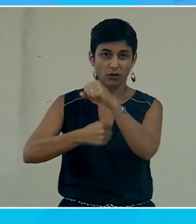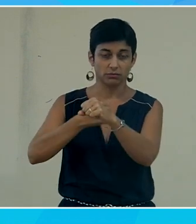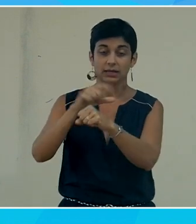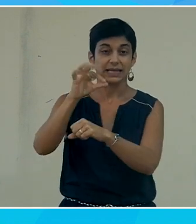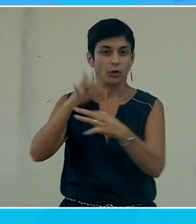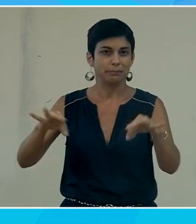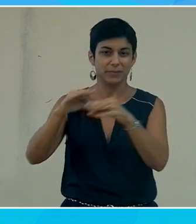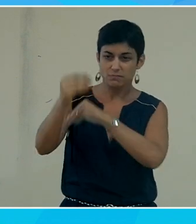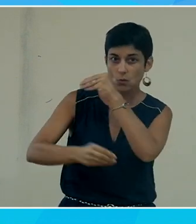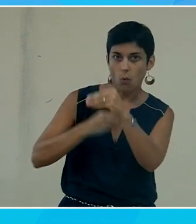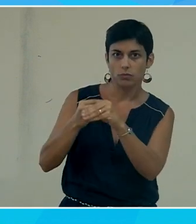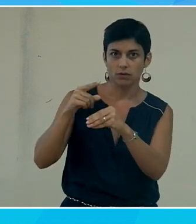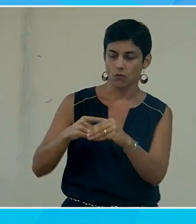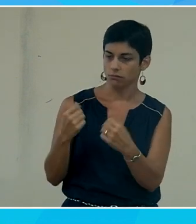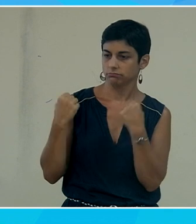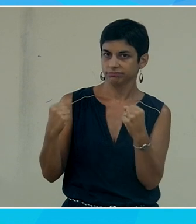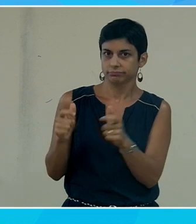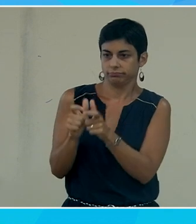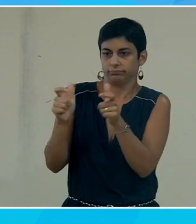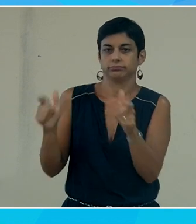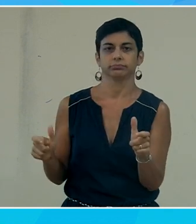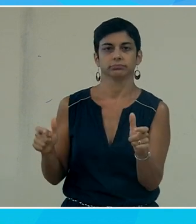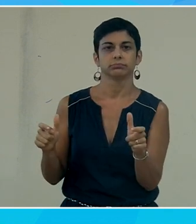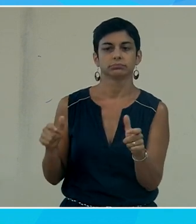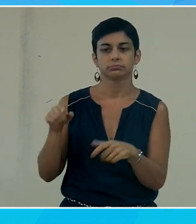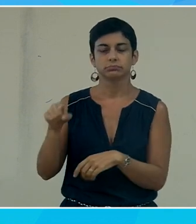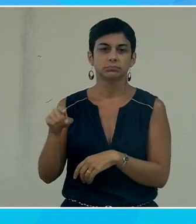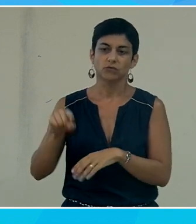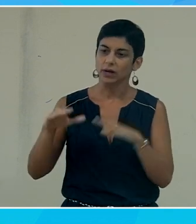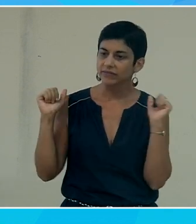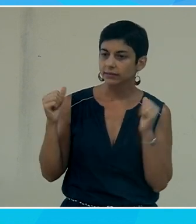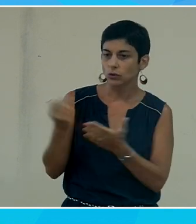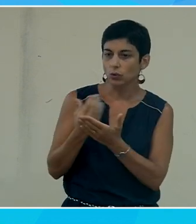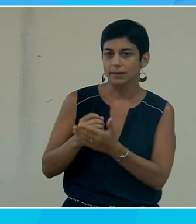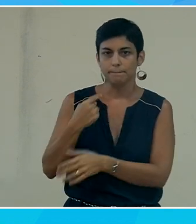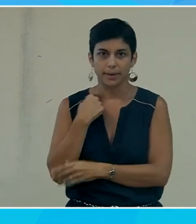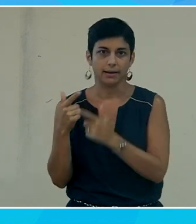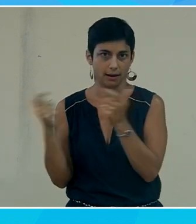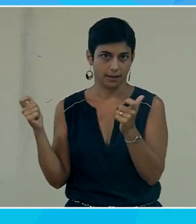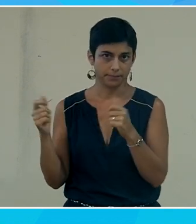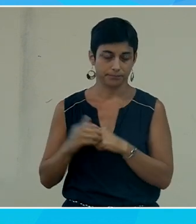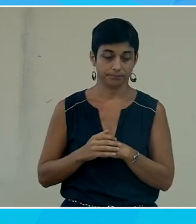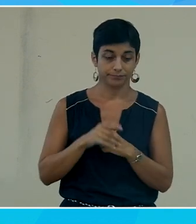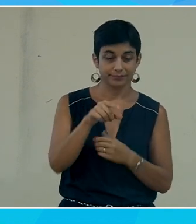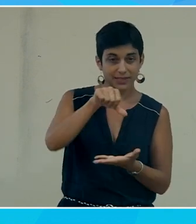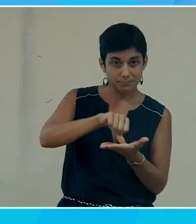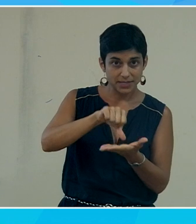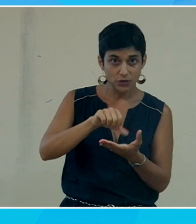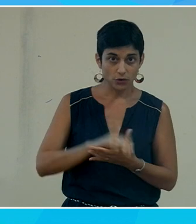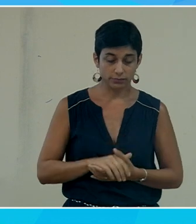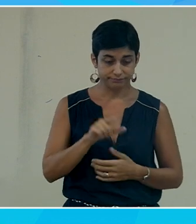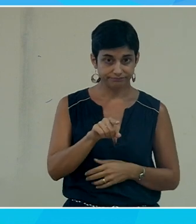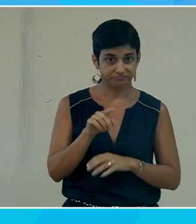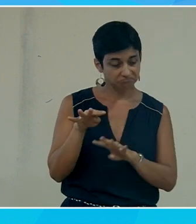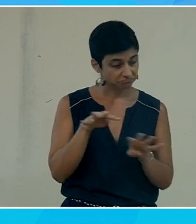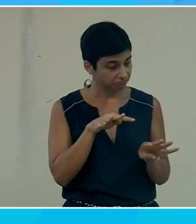doivent être robustes sur lesquels on doit éviter d'avoir des fuites mémoires de la perte de données etc. et puis au milieu on a des gens qui regardent ce que fait la recherche